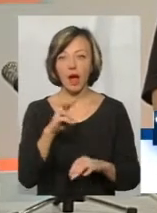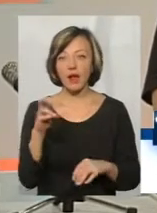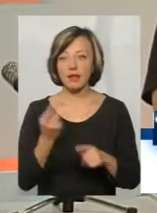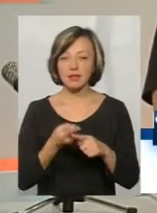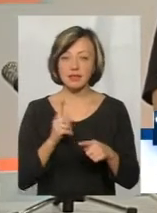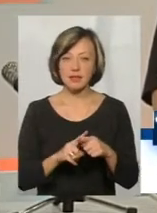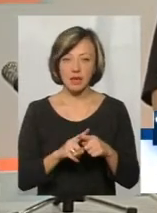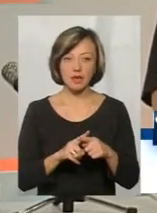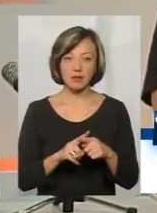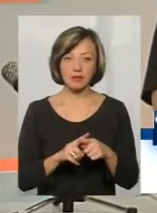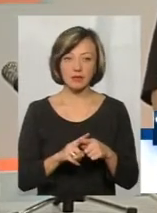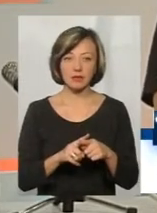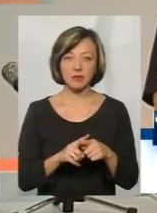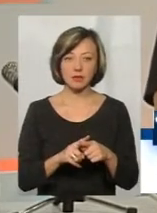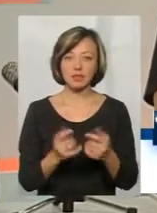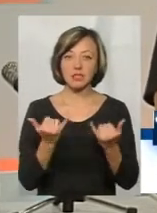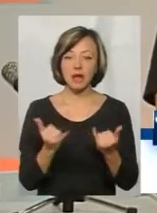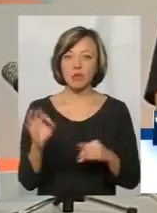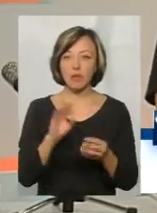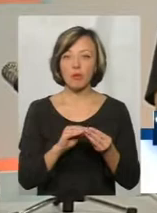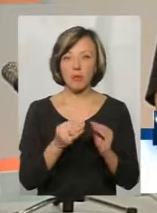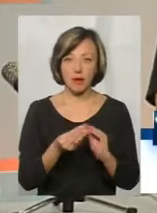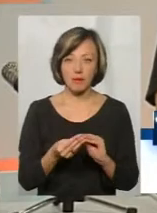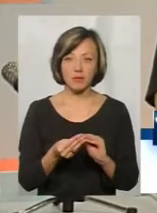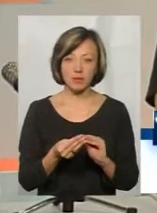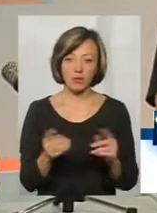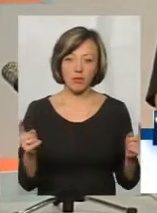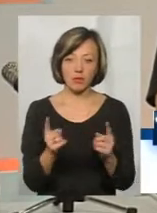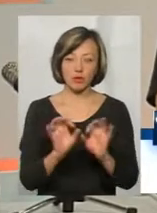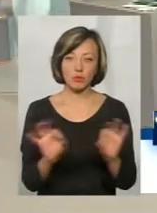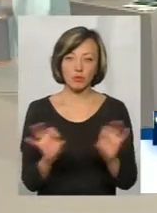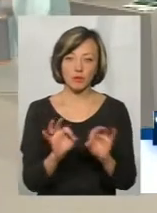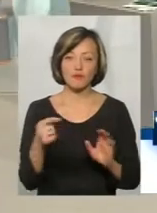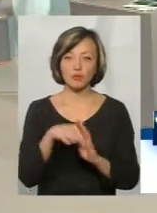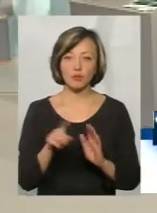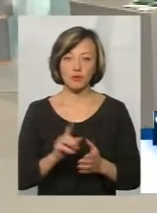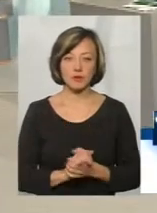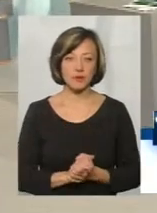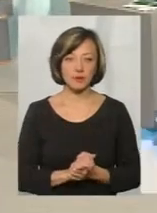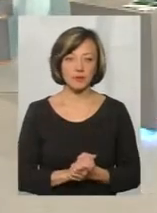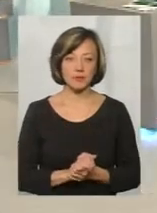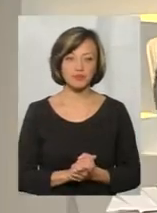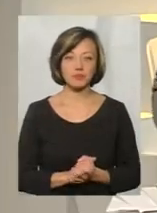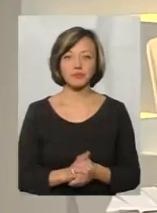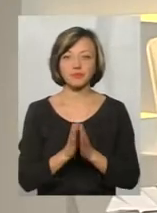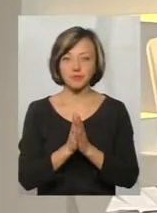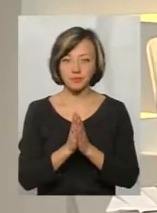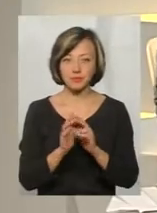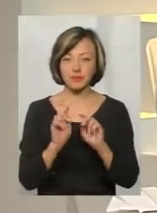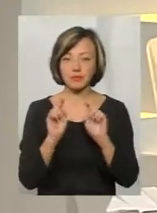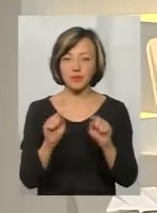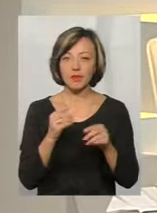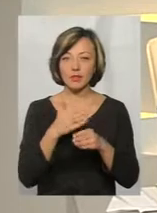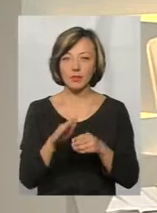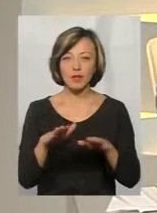вже до конструктиву, бо зараз ми говоримо про проблеми, про проблеми я коротко розповів, в чому вони полягають. я прошу зосередитись